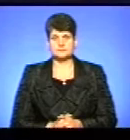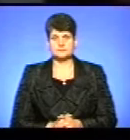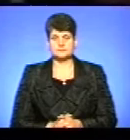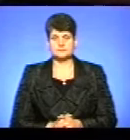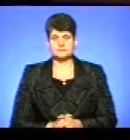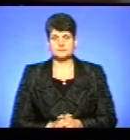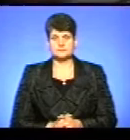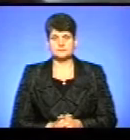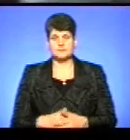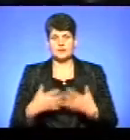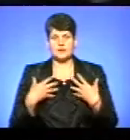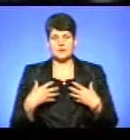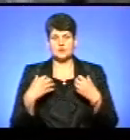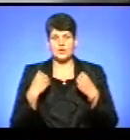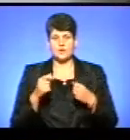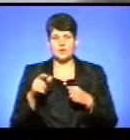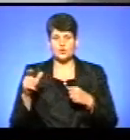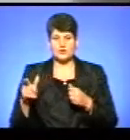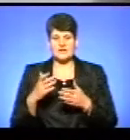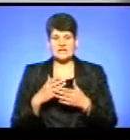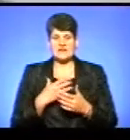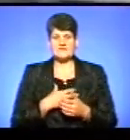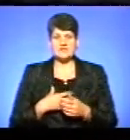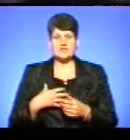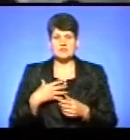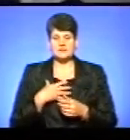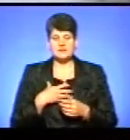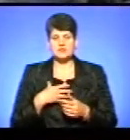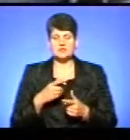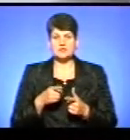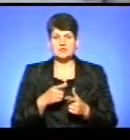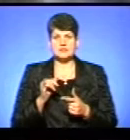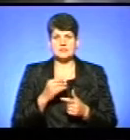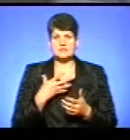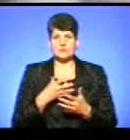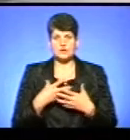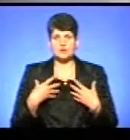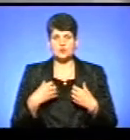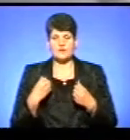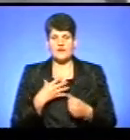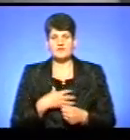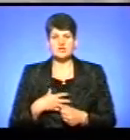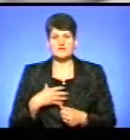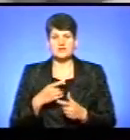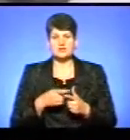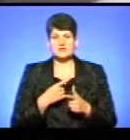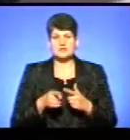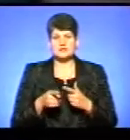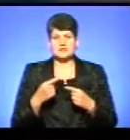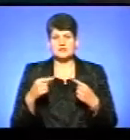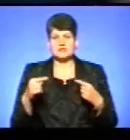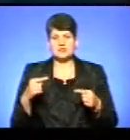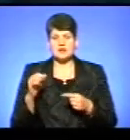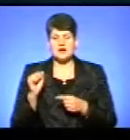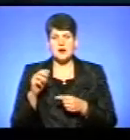Здоров'я людей важливіше і своє здоров'я важливіше, ніж якісь амбіції